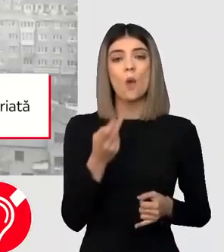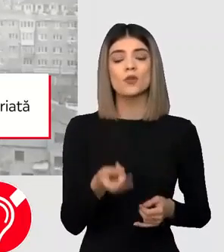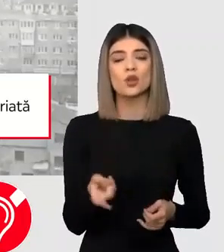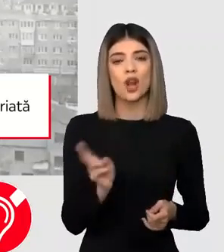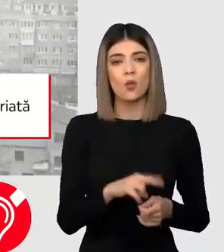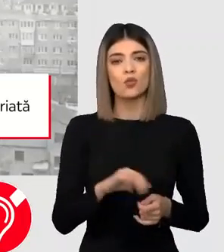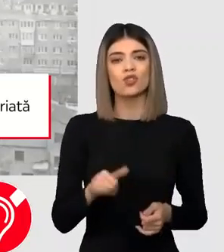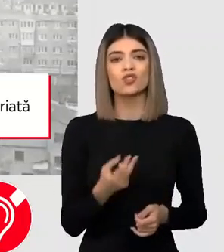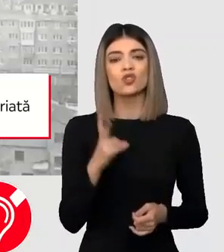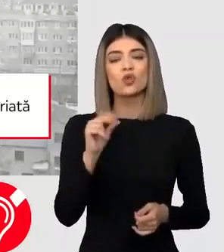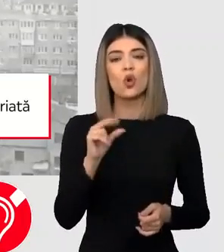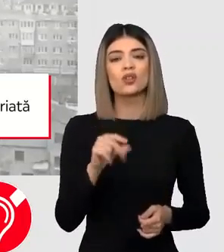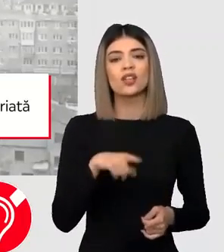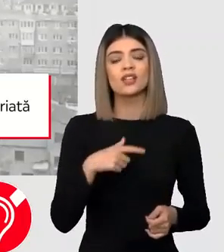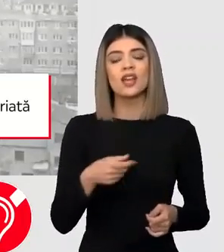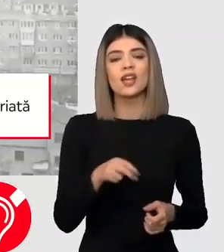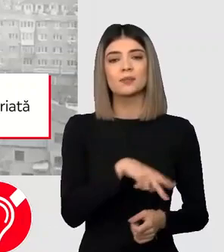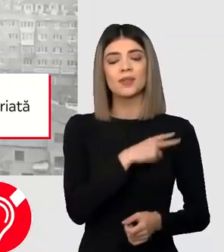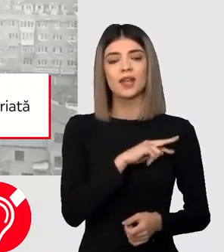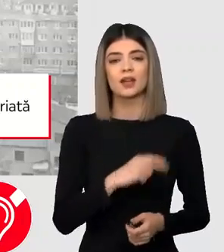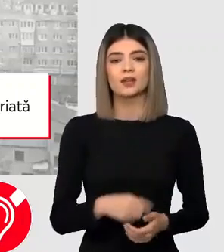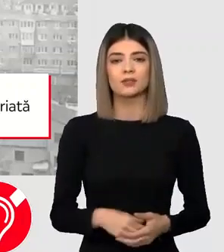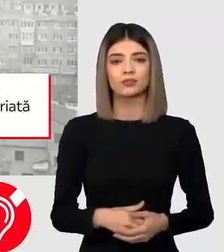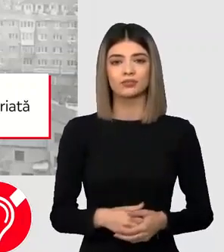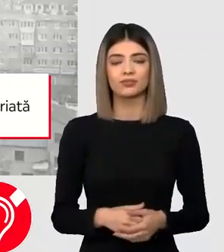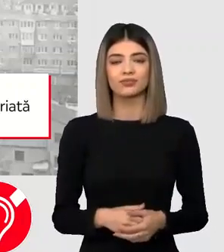persoane au decedat și alte 20 sunt rănite.